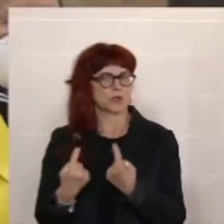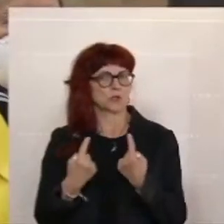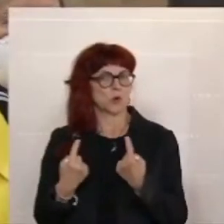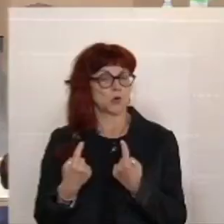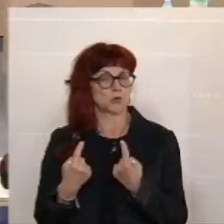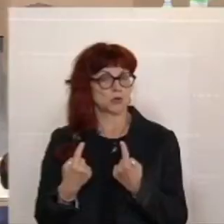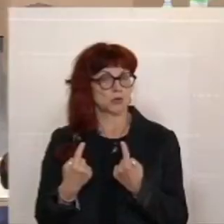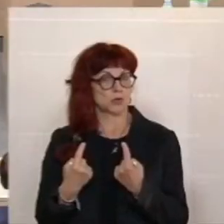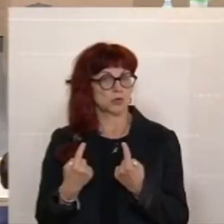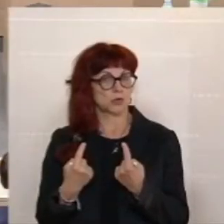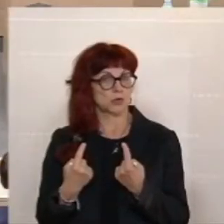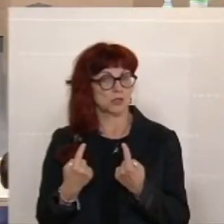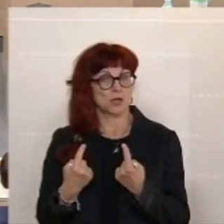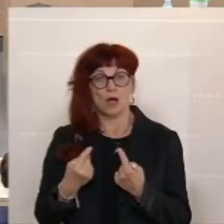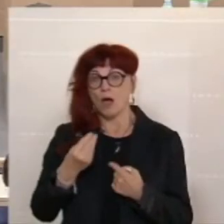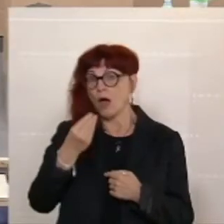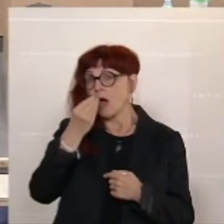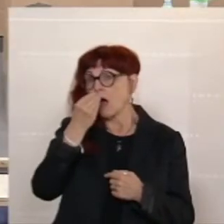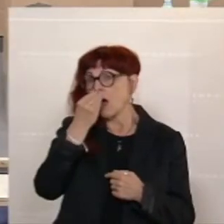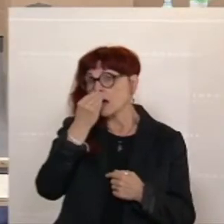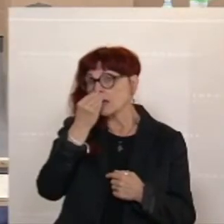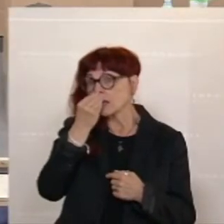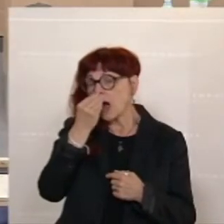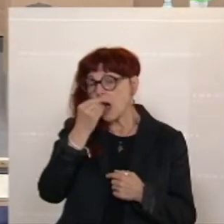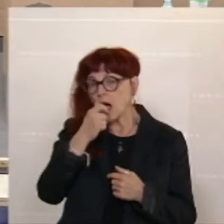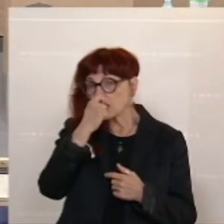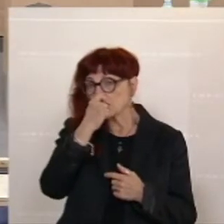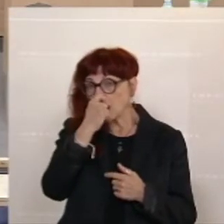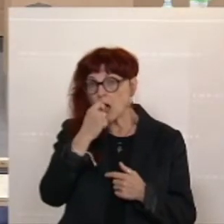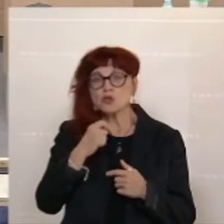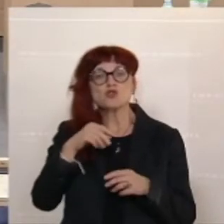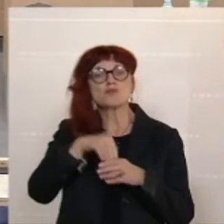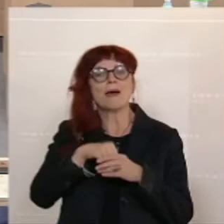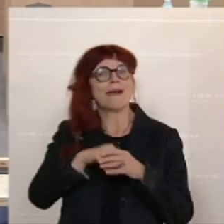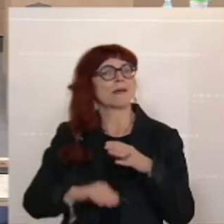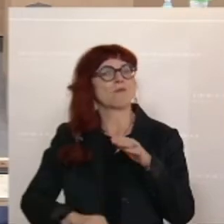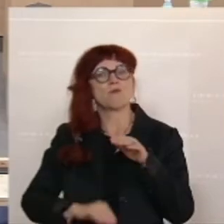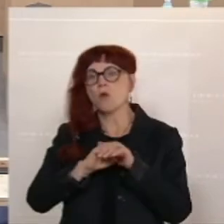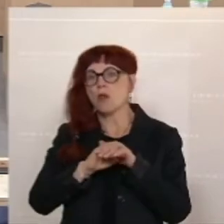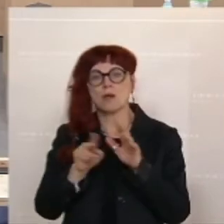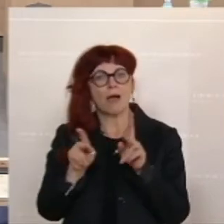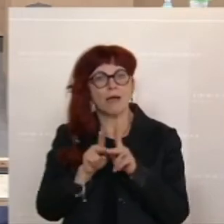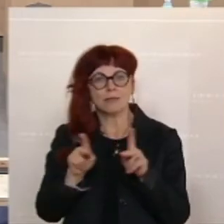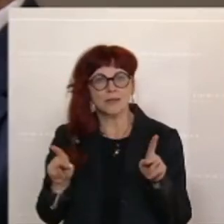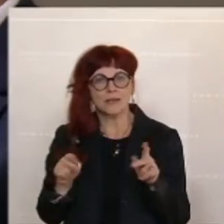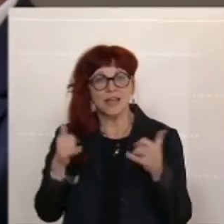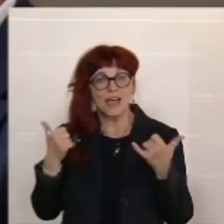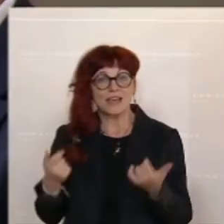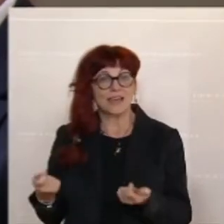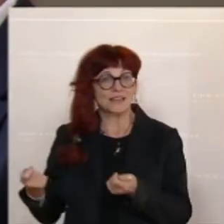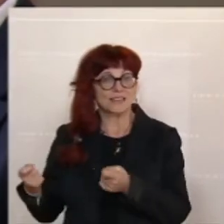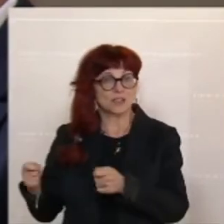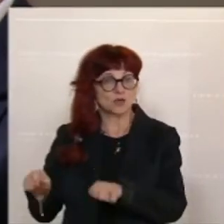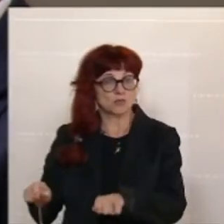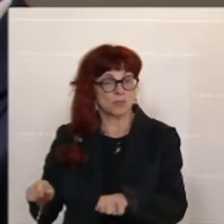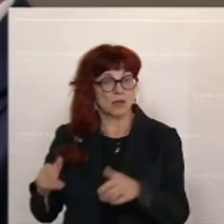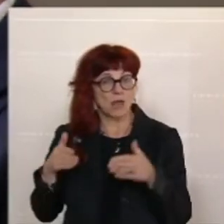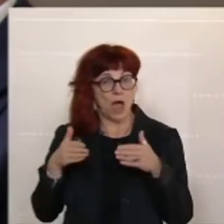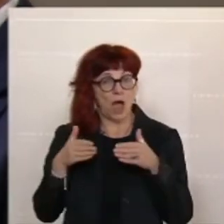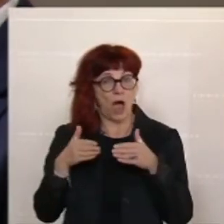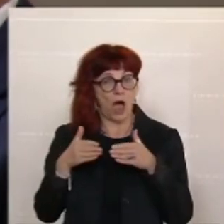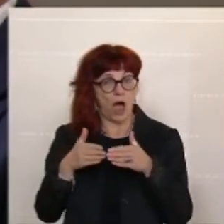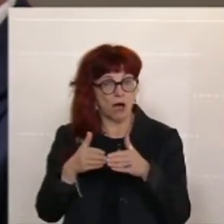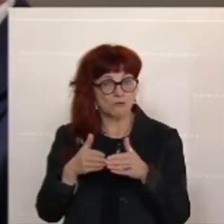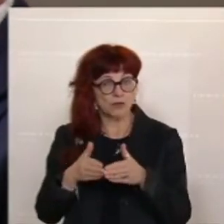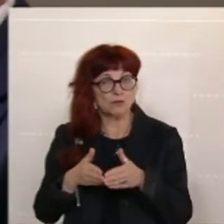wo die Gasspeicher nicht füllbar sind, wo mittlerweile gesperrt wurde der Hafen für die